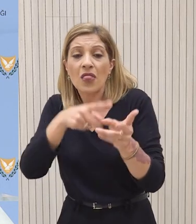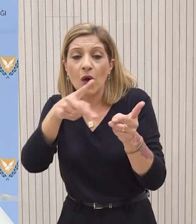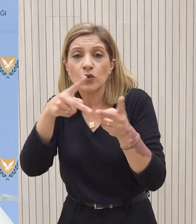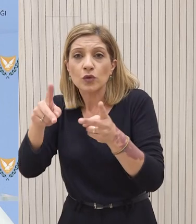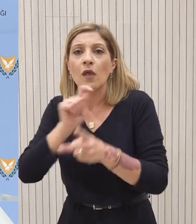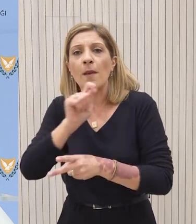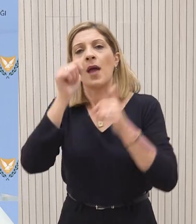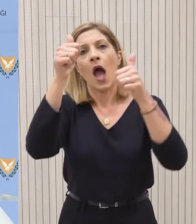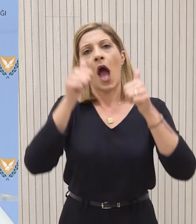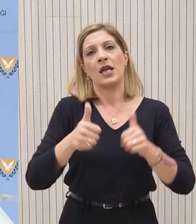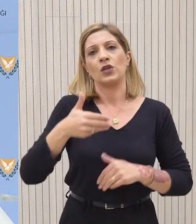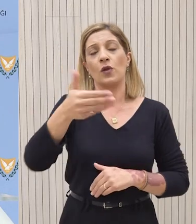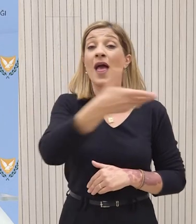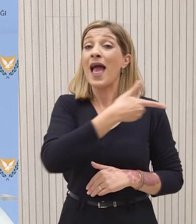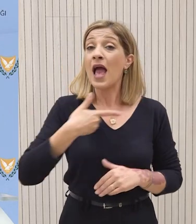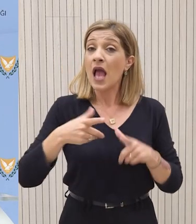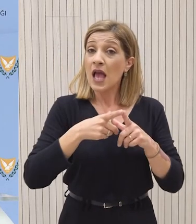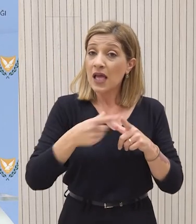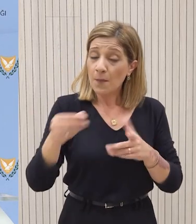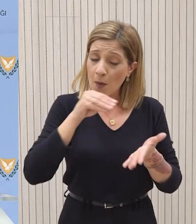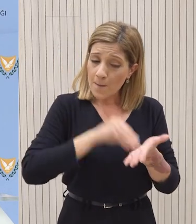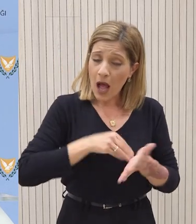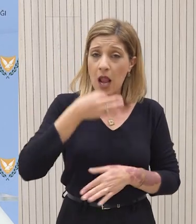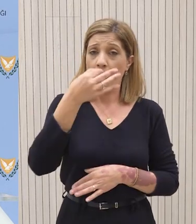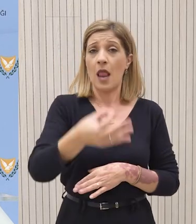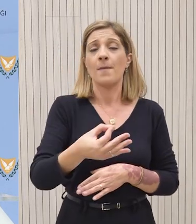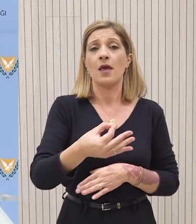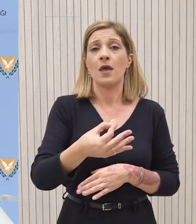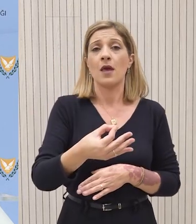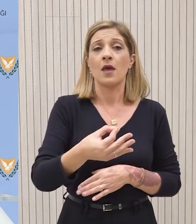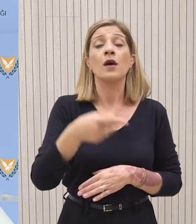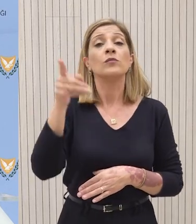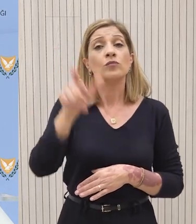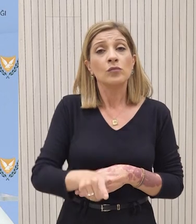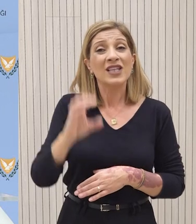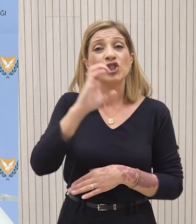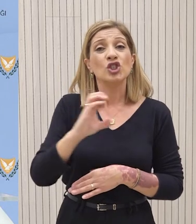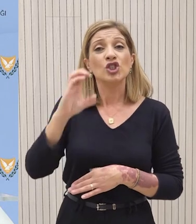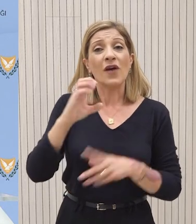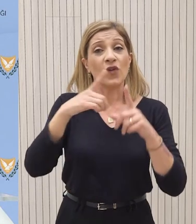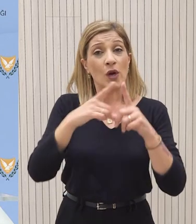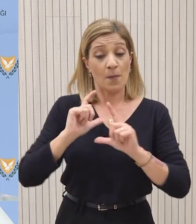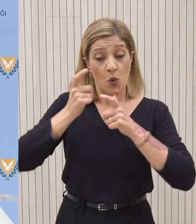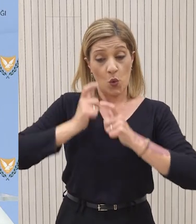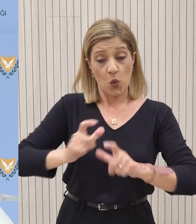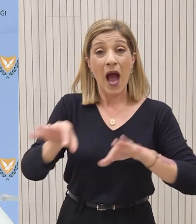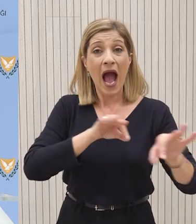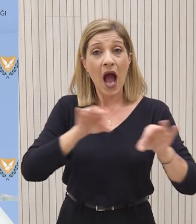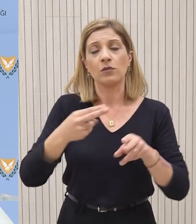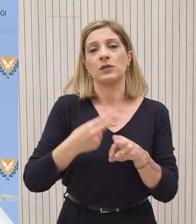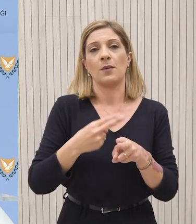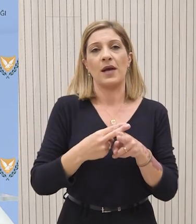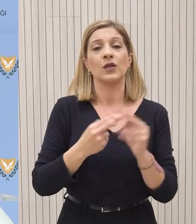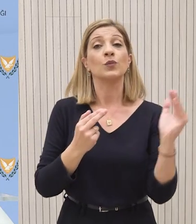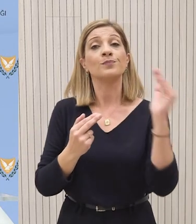θα προβαίνει στις ανακοινώσεις που επιθυμεί εμείς ως Κυπριακοί Δημοκρατεί. επαναλάβουμε για ακόμη μια φορά ότι η παρουσία της ΣΥΕΡΟΣ στην Κυπριακή ΑΟΣ αποτελεί ψήφο εμπιστοσύνης.